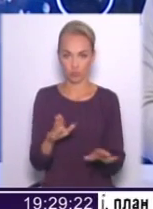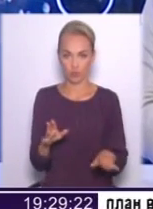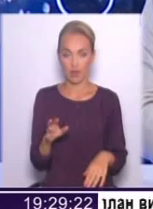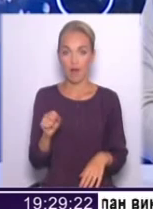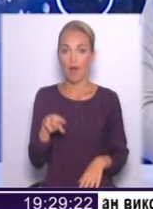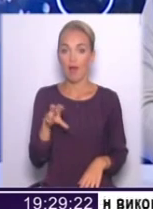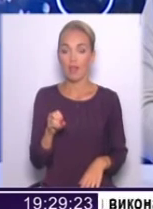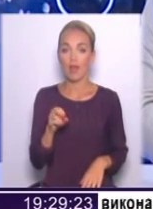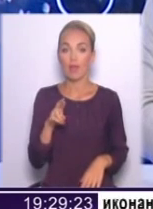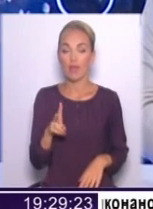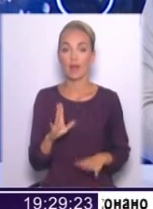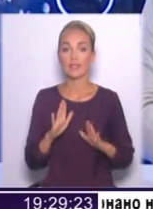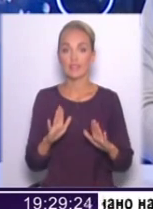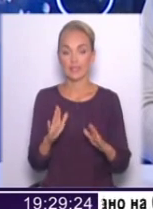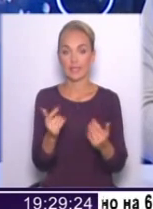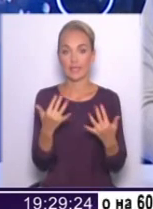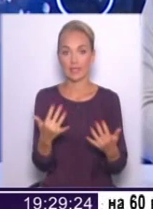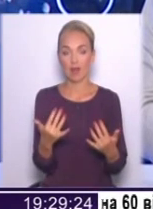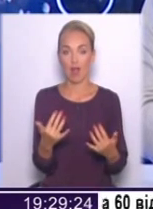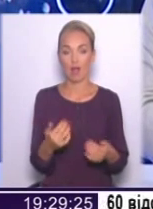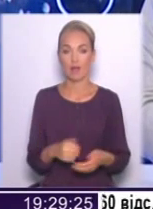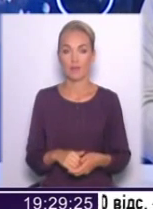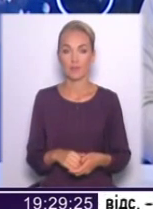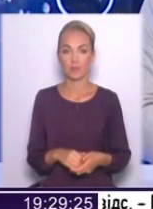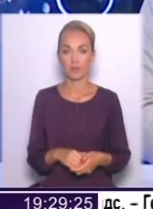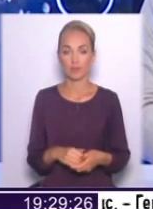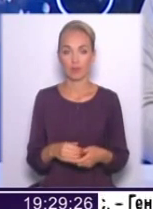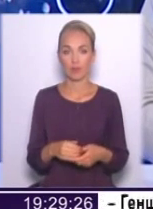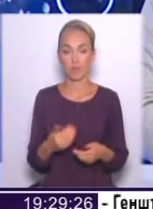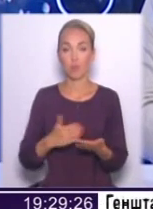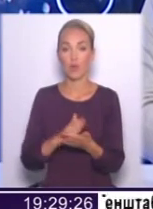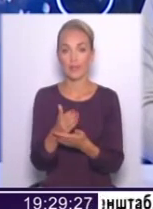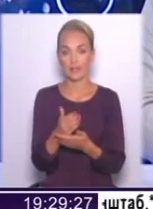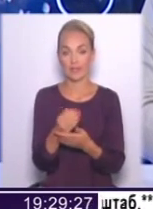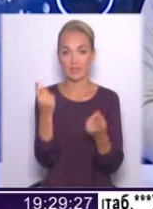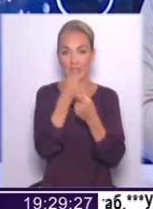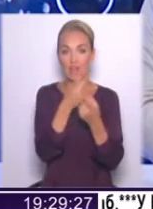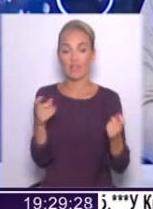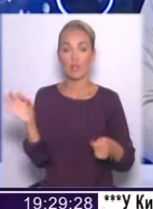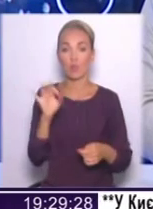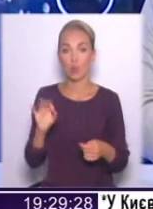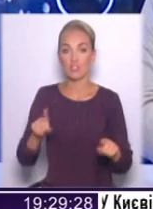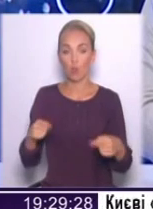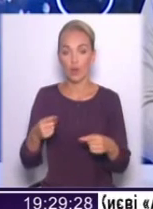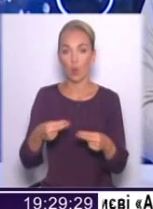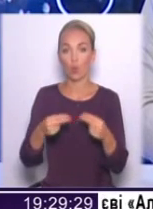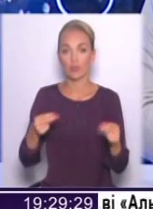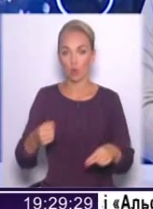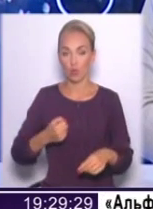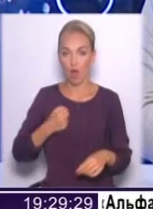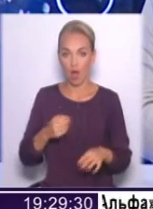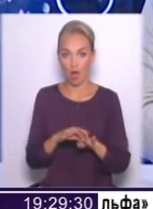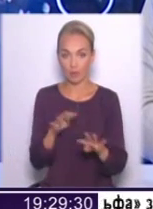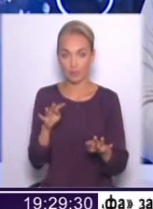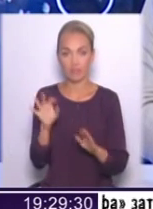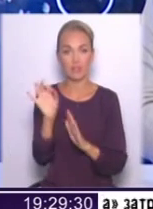кілька важковиків політиків заявили про створення контрактної армії, відразу величезна маса людей